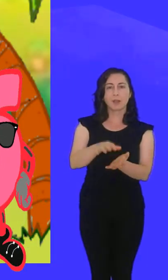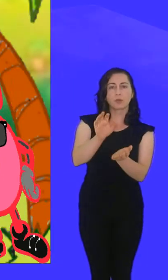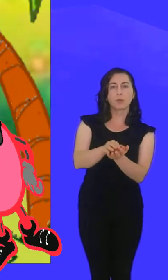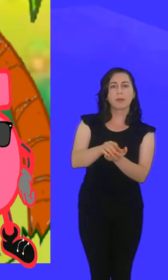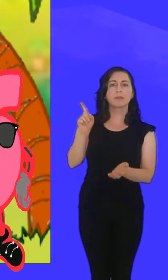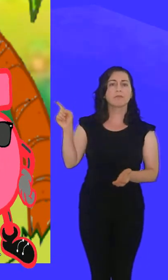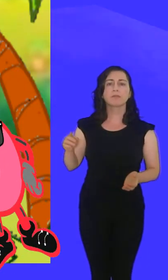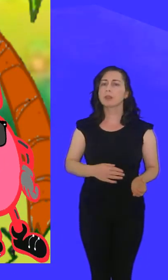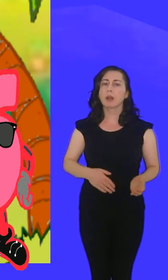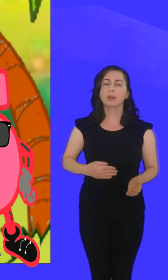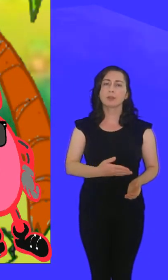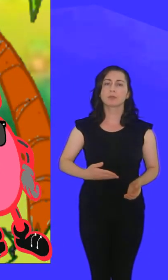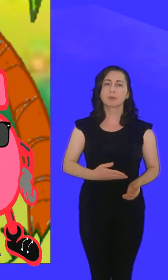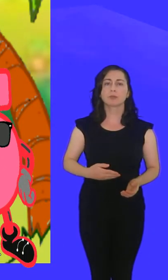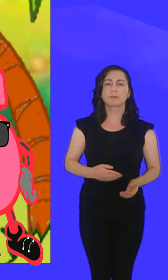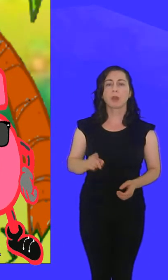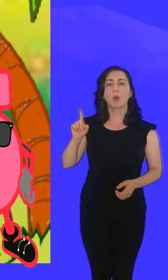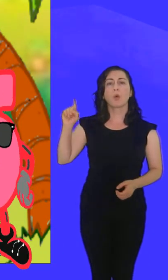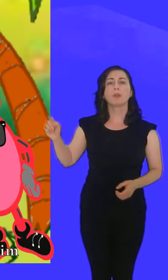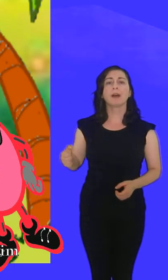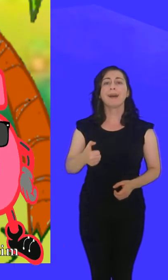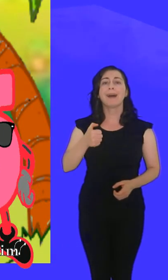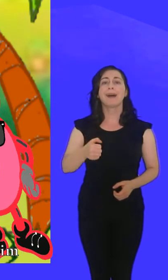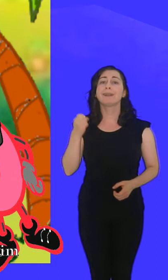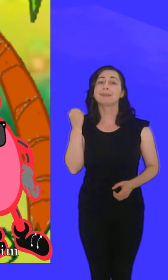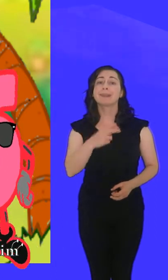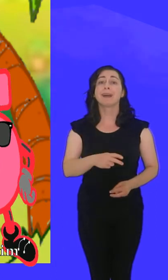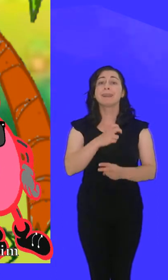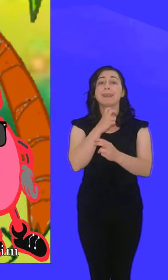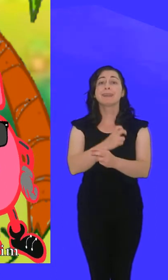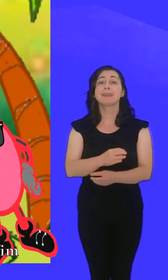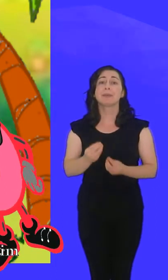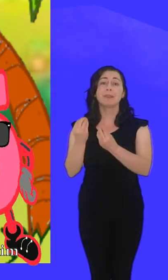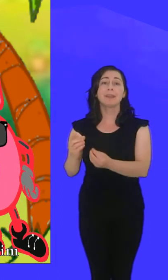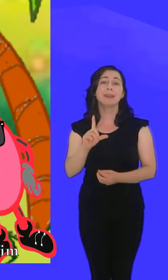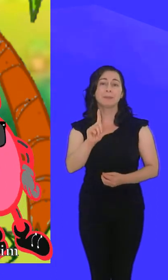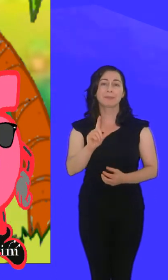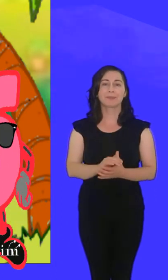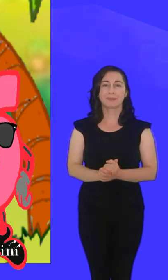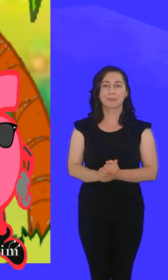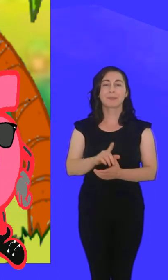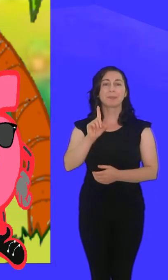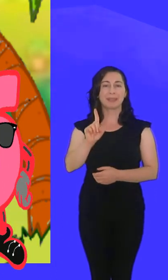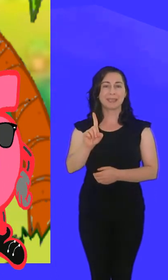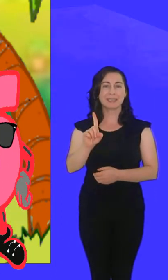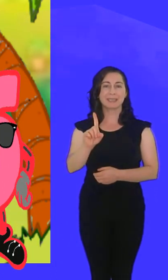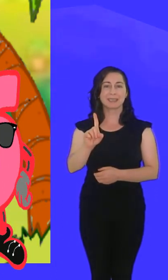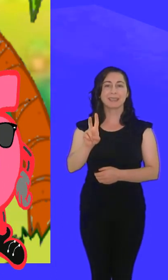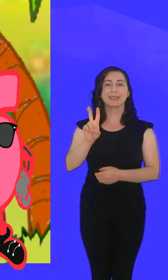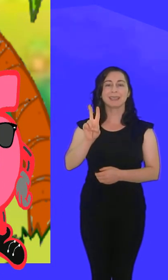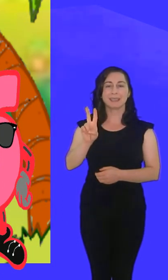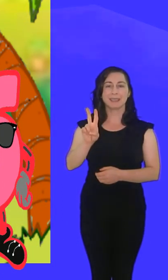Köpeğin karnı acıkmış. Ona 6 tane kemik verelim. 1,